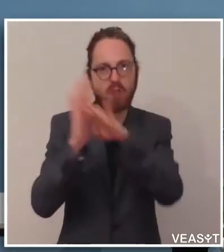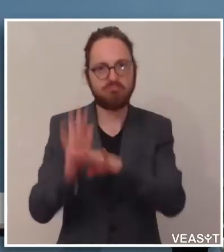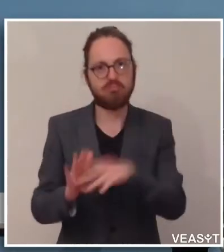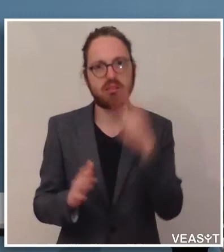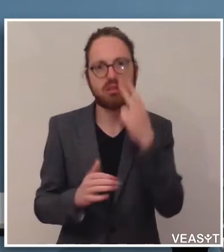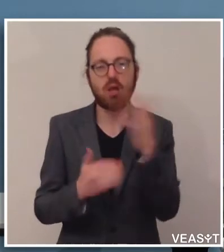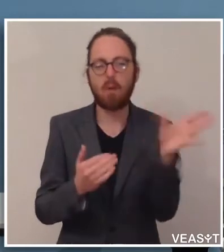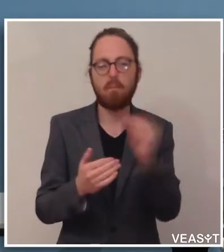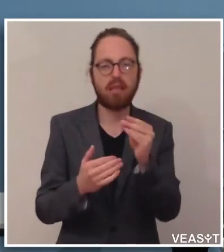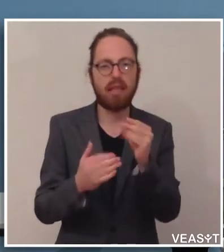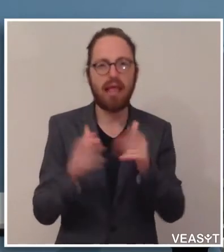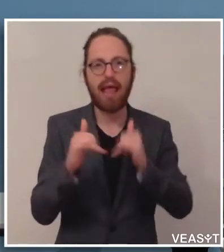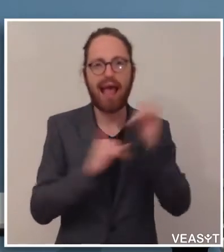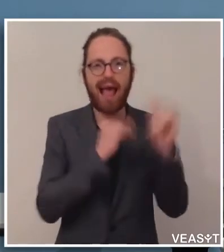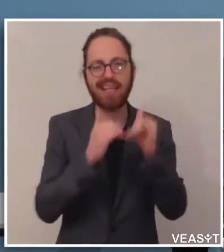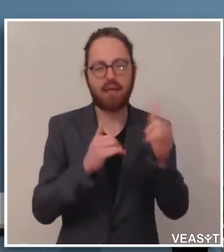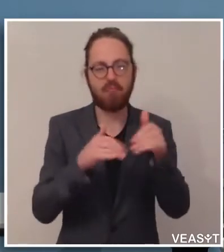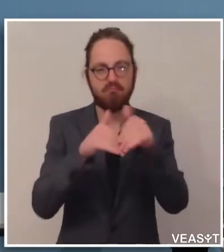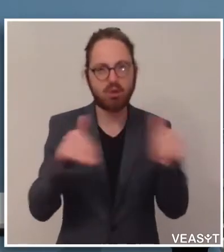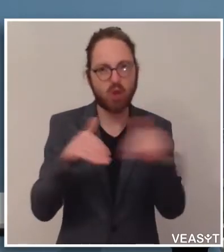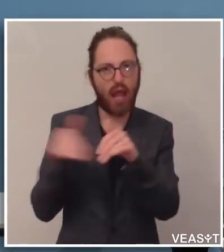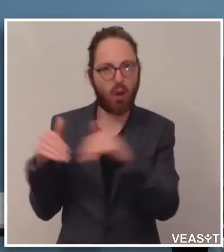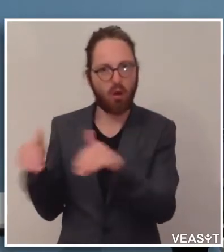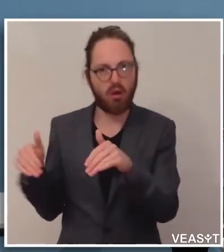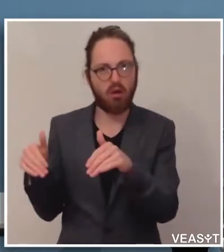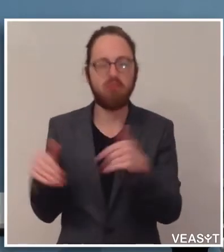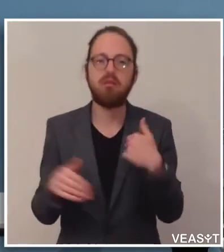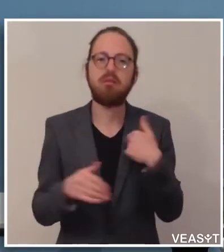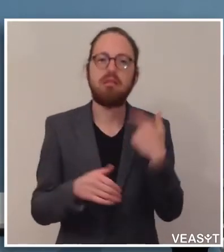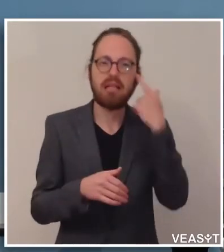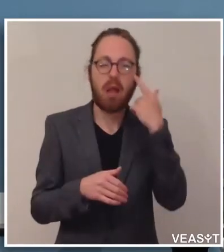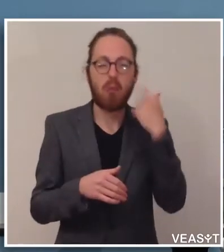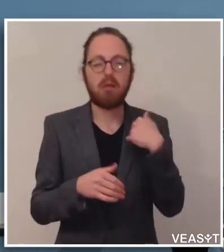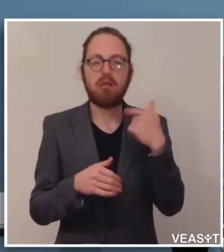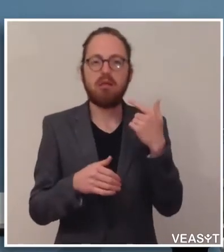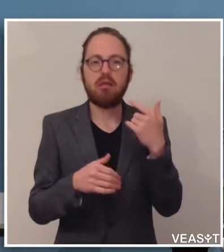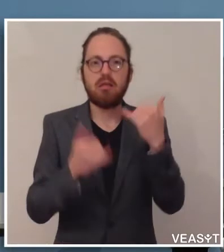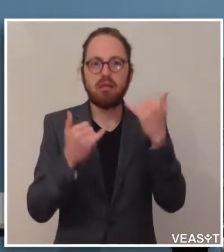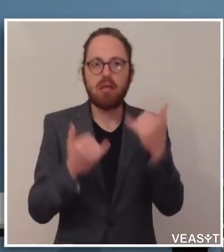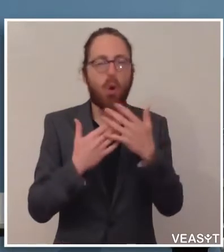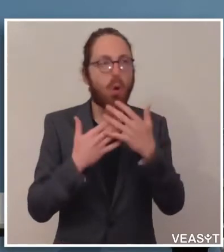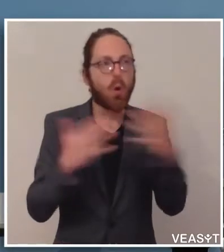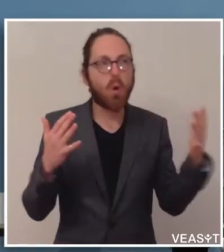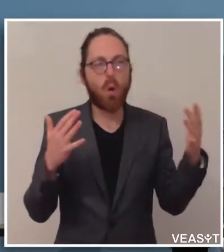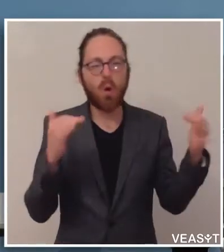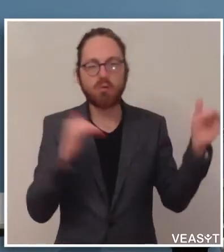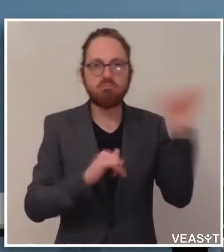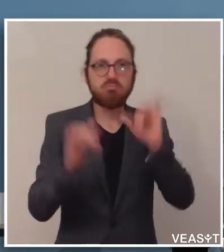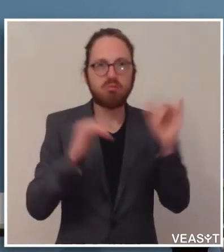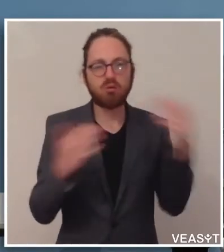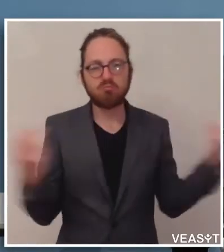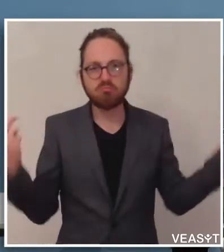ausschauen werden. Ich halte einen generellen Start, also im Sinne von, dass es da Großtourismus Anfang Juni geben wird, für eher